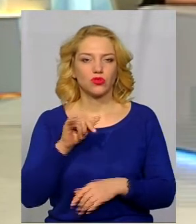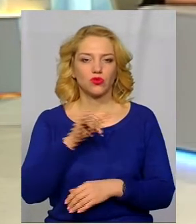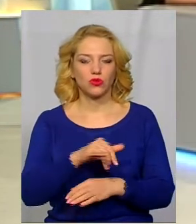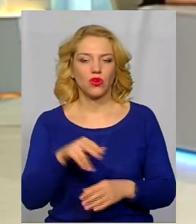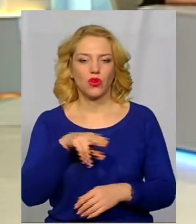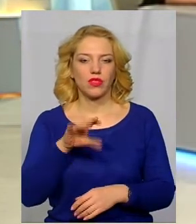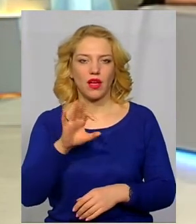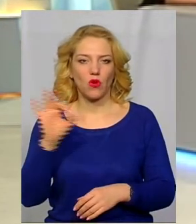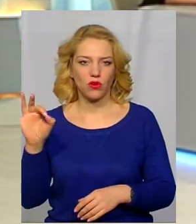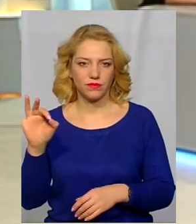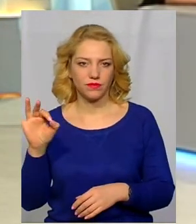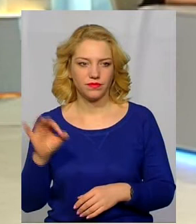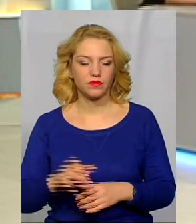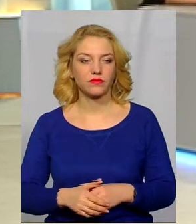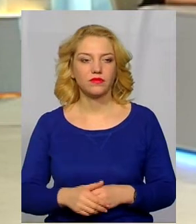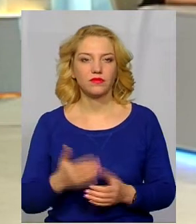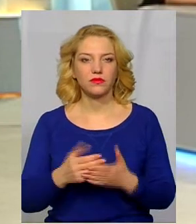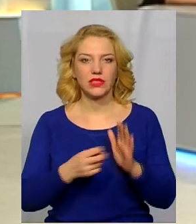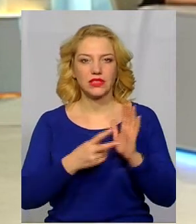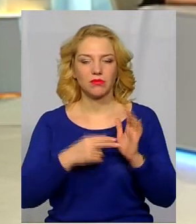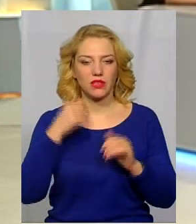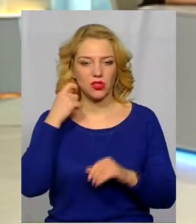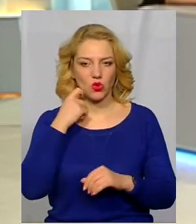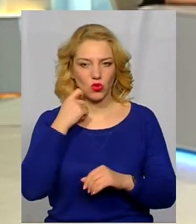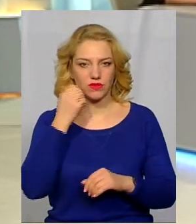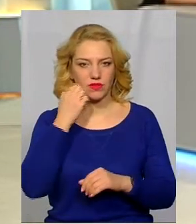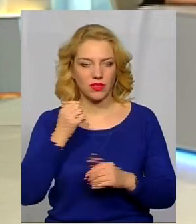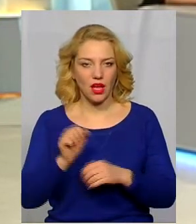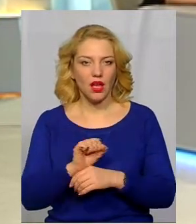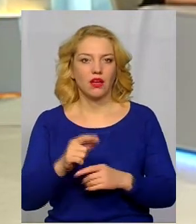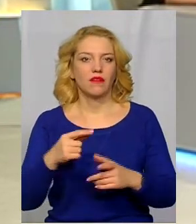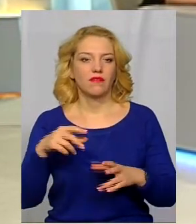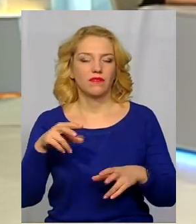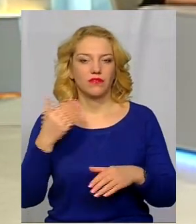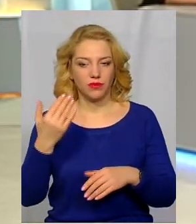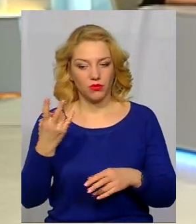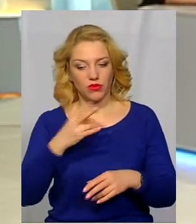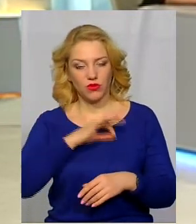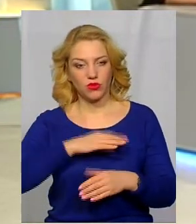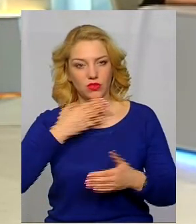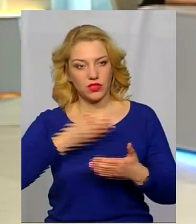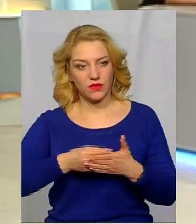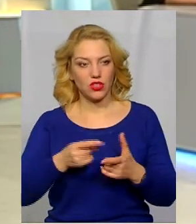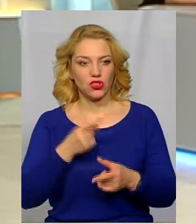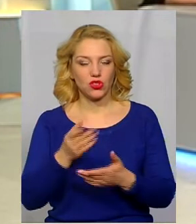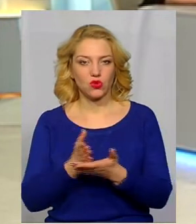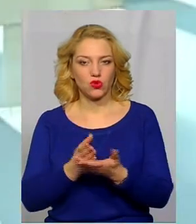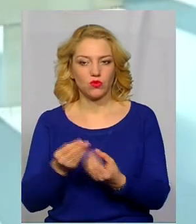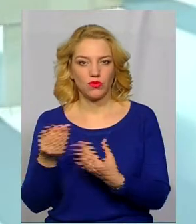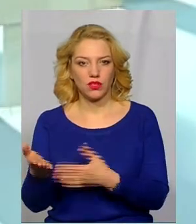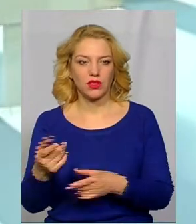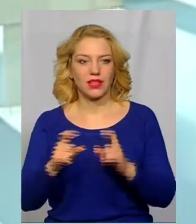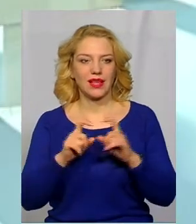ДЕВУ, років 17 також автомобілю, він має використовувати свій? Чи службовим забезпечується? В